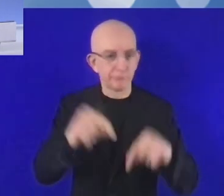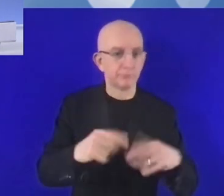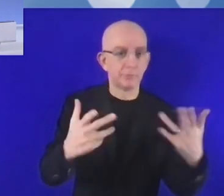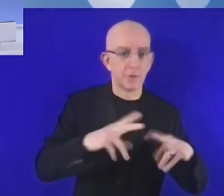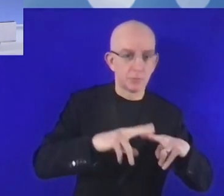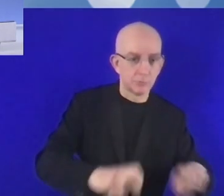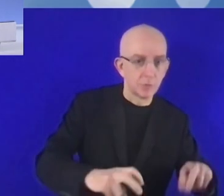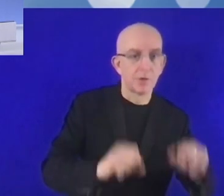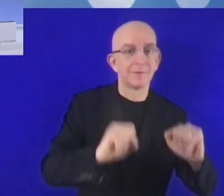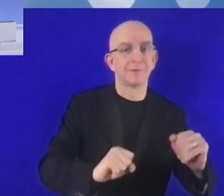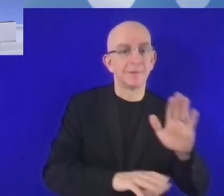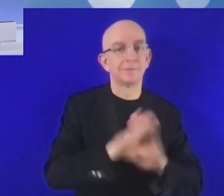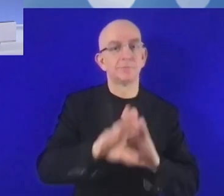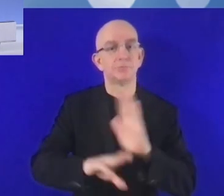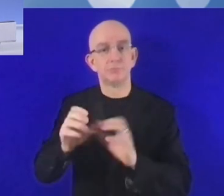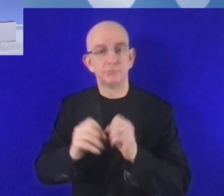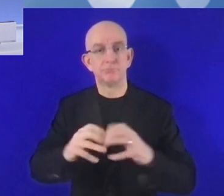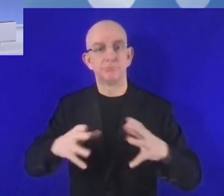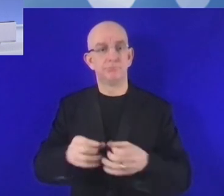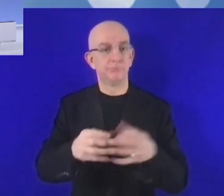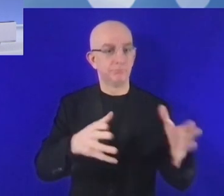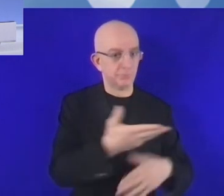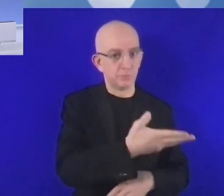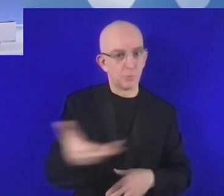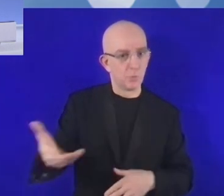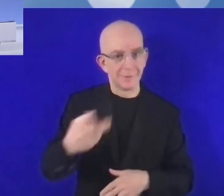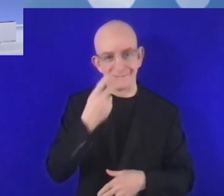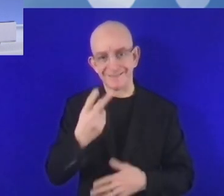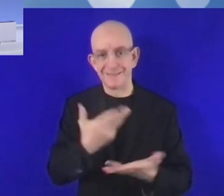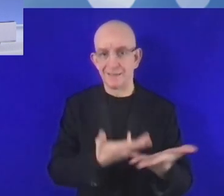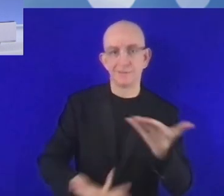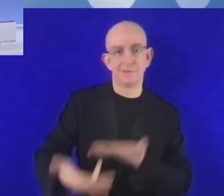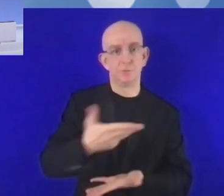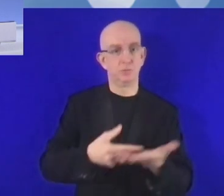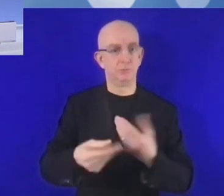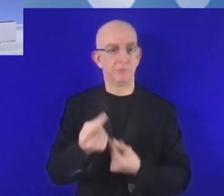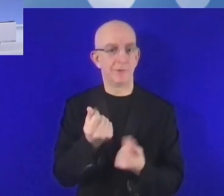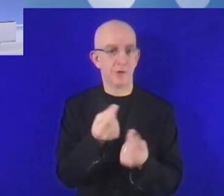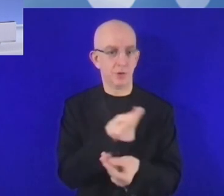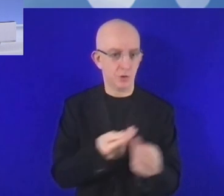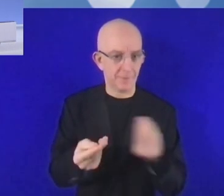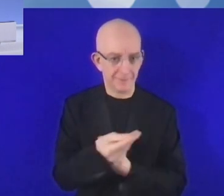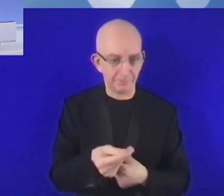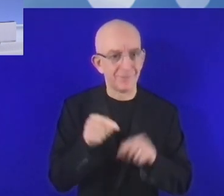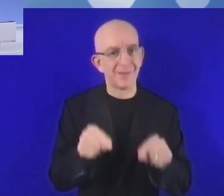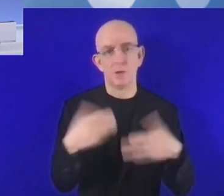المختلفة لرقمنا هي عالية. فإذاً